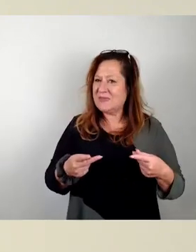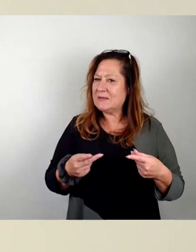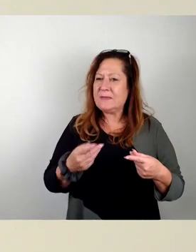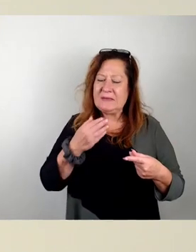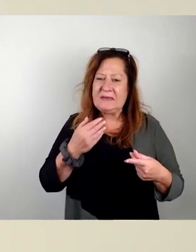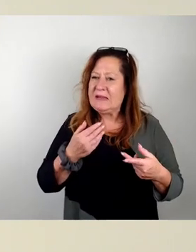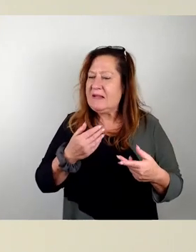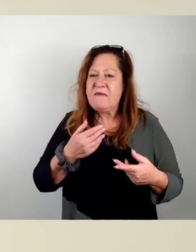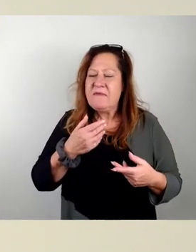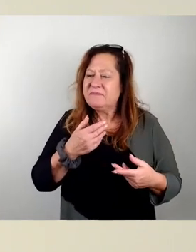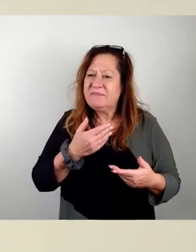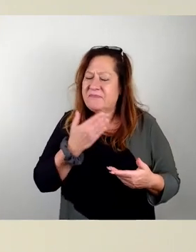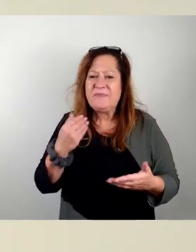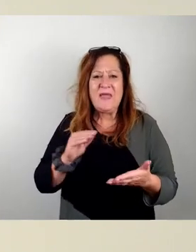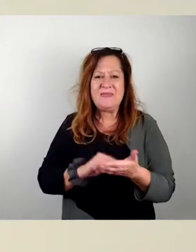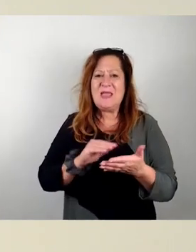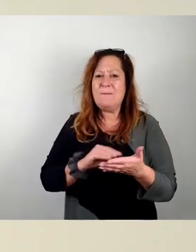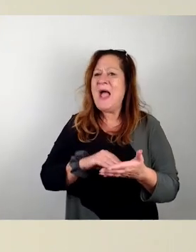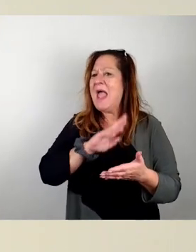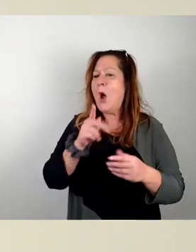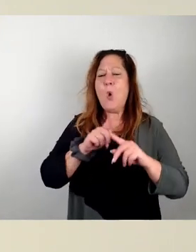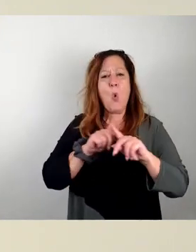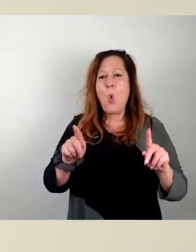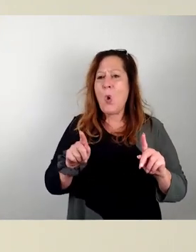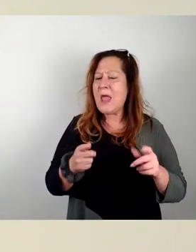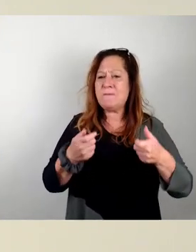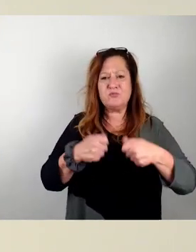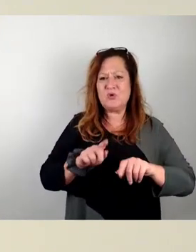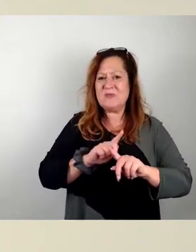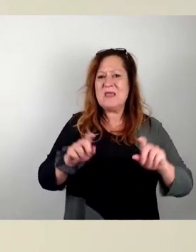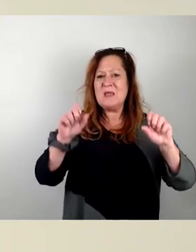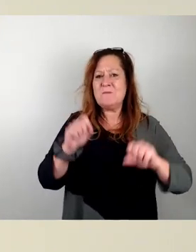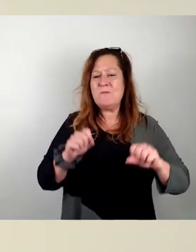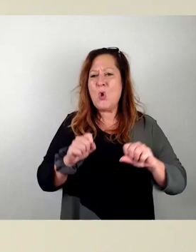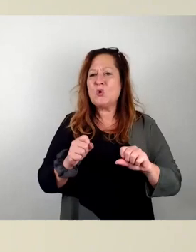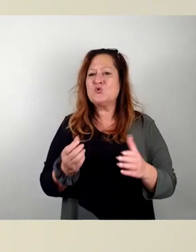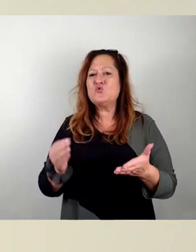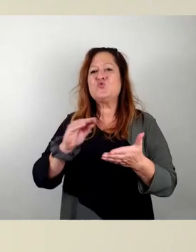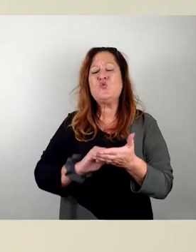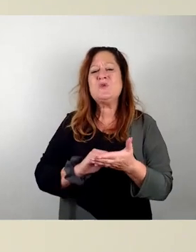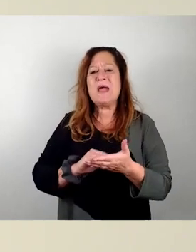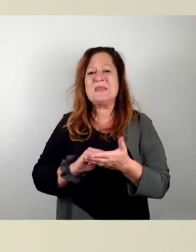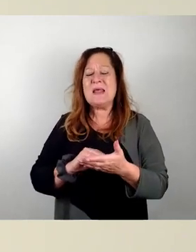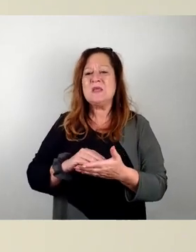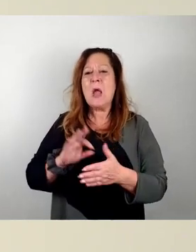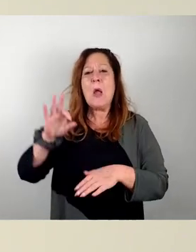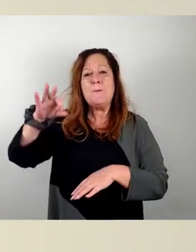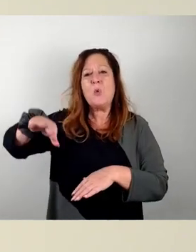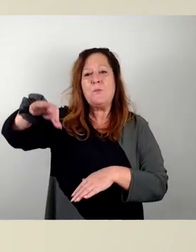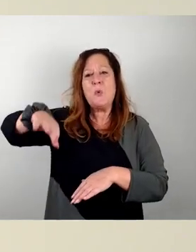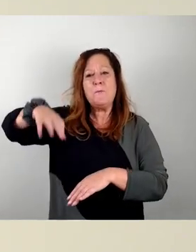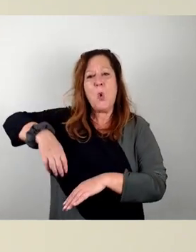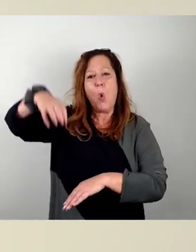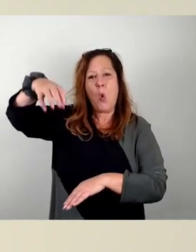ohne entsprechende Beschlüsse möglich, zusätzliche Hochpunkte entlang der Wilsthofer Straße vorzunehmen.